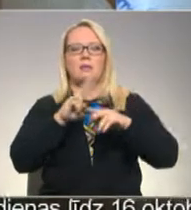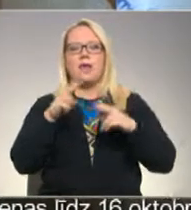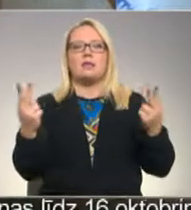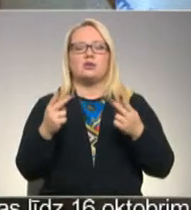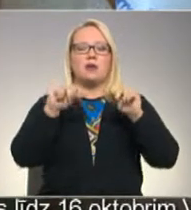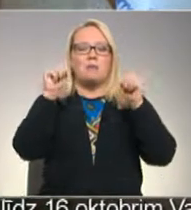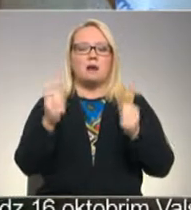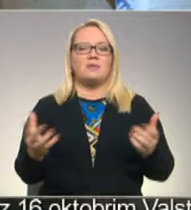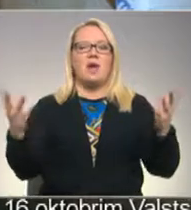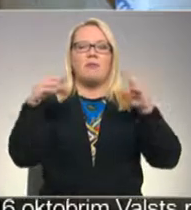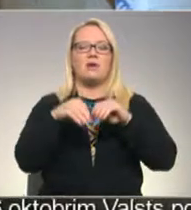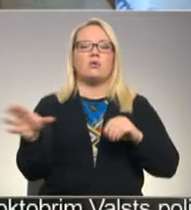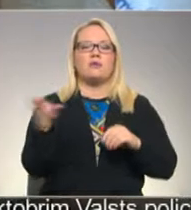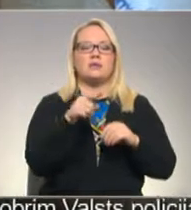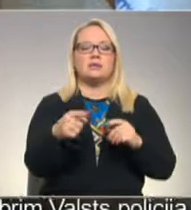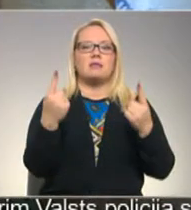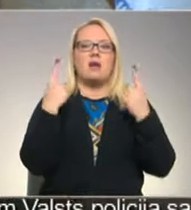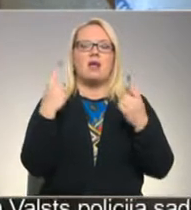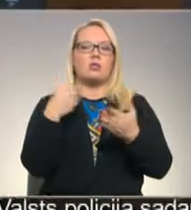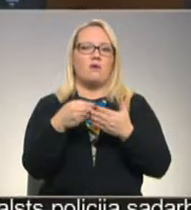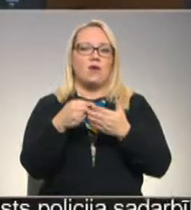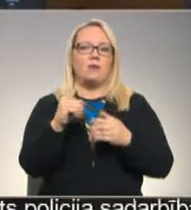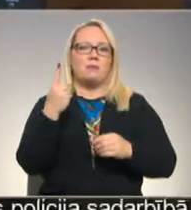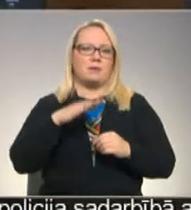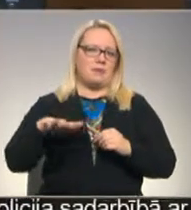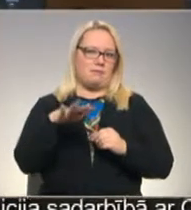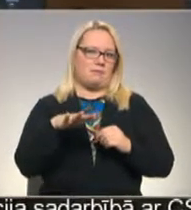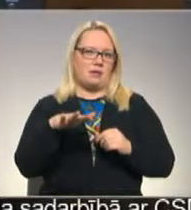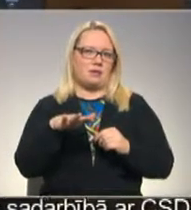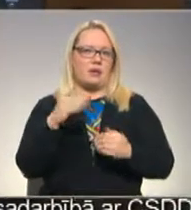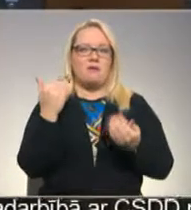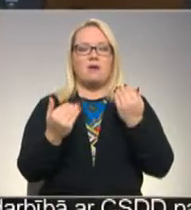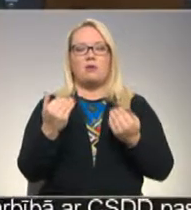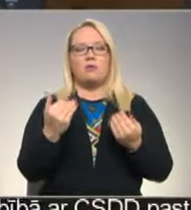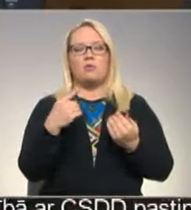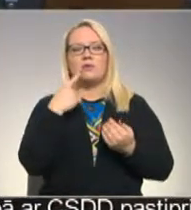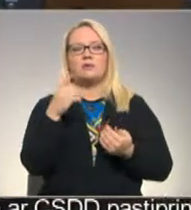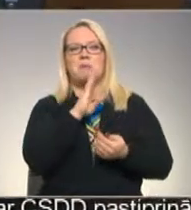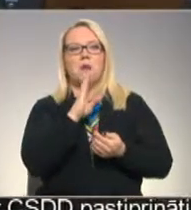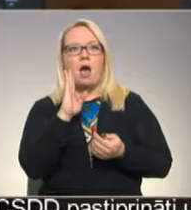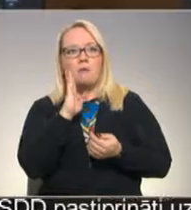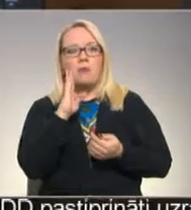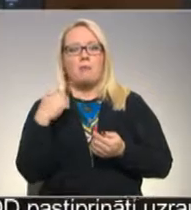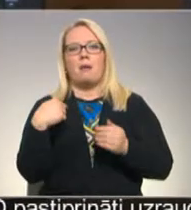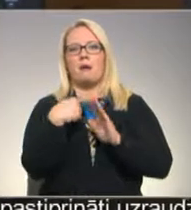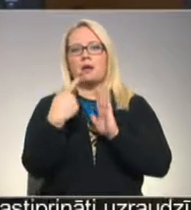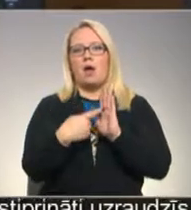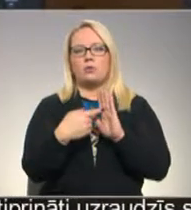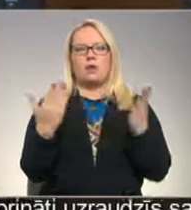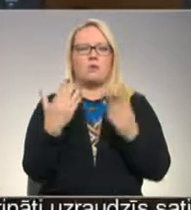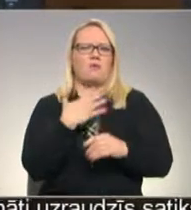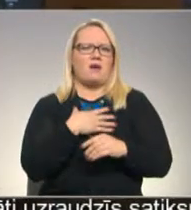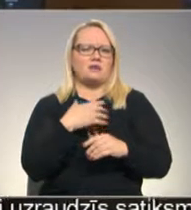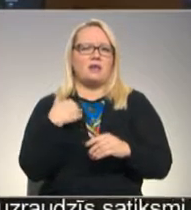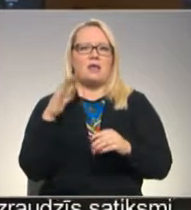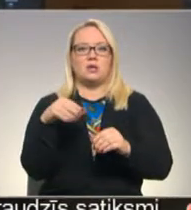Taču visus apvienot tas, ka pirmā talentu novērtējusi ģimene. Varbūt pat mamma. Viņa man prasīja kaut ko, viņai vajadzēja,